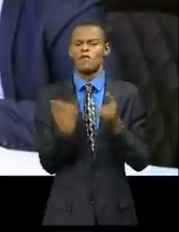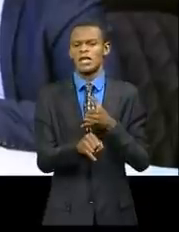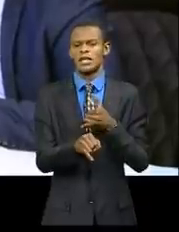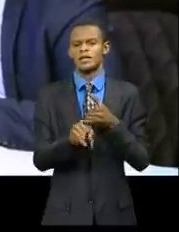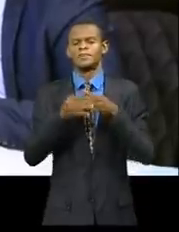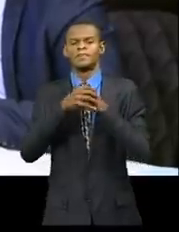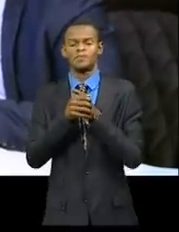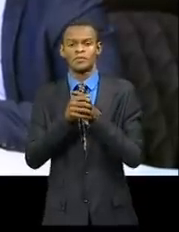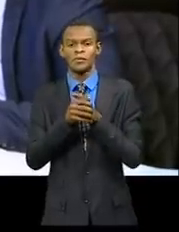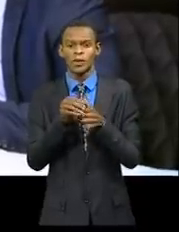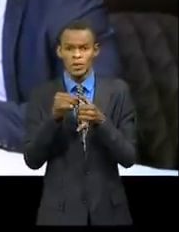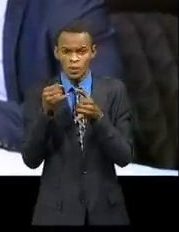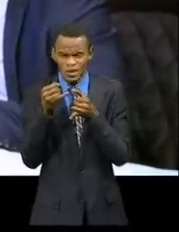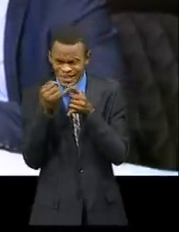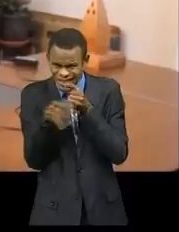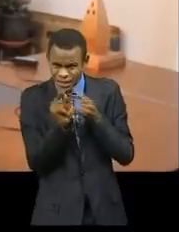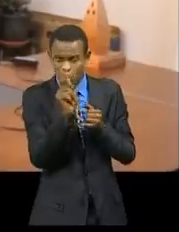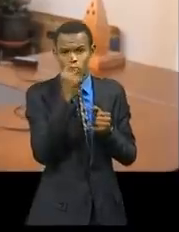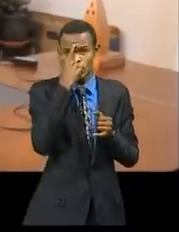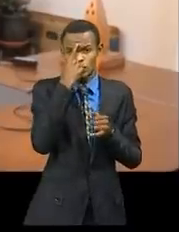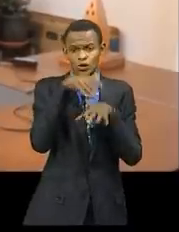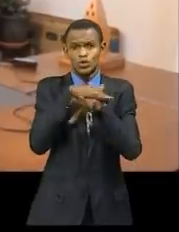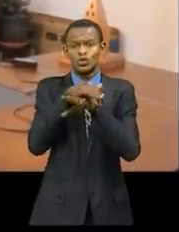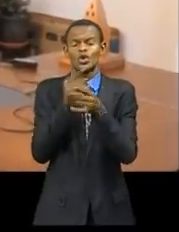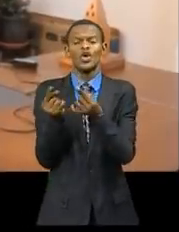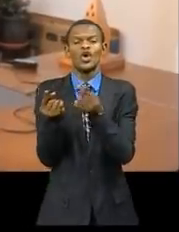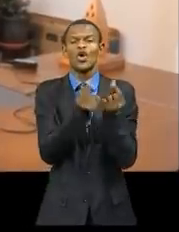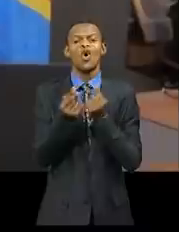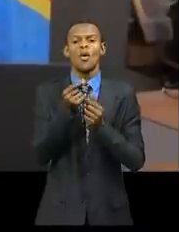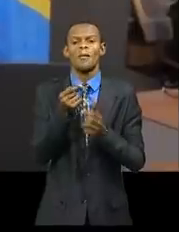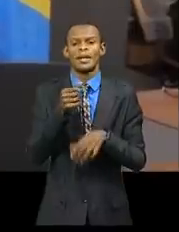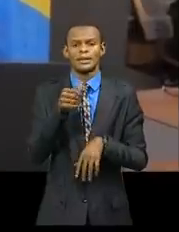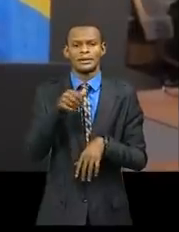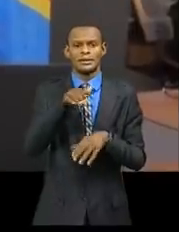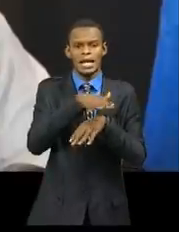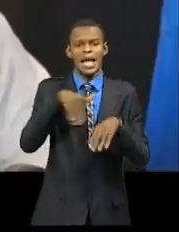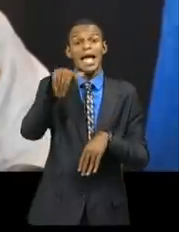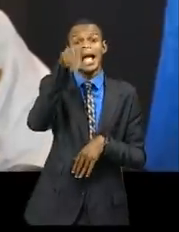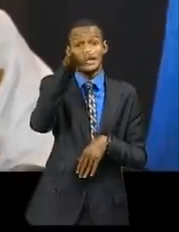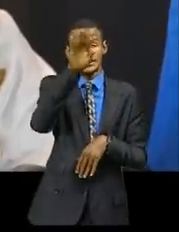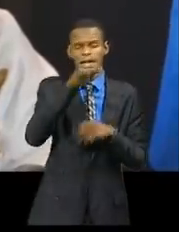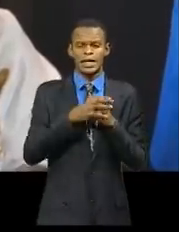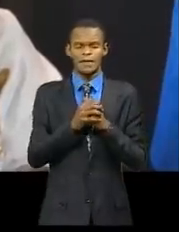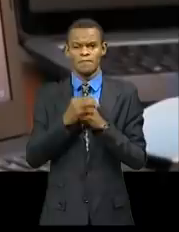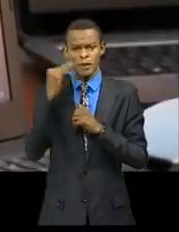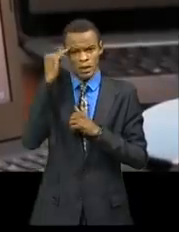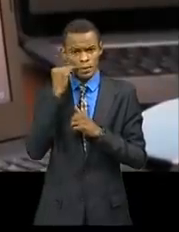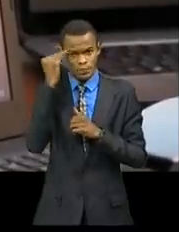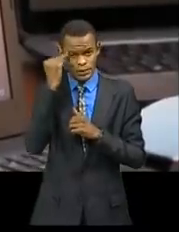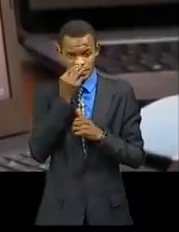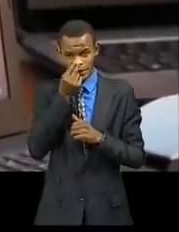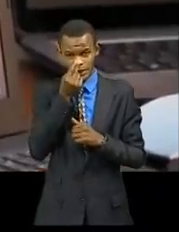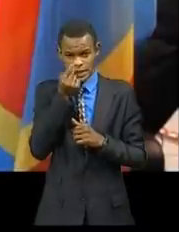Dernier point relatif au ministère du Commerce extérieur. Le ministre des Hydrocarbures représentant son